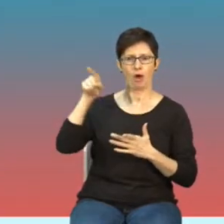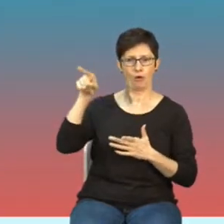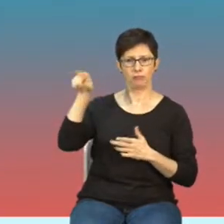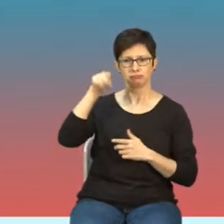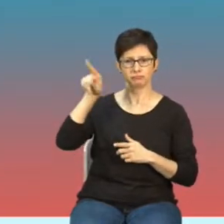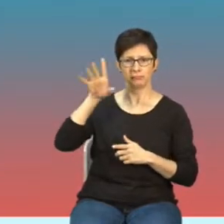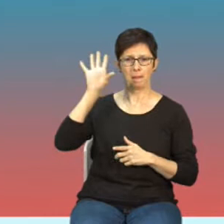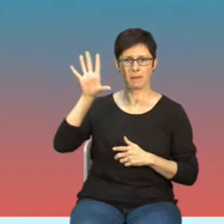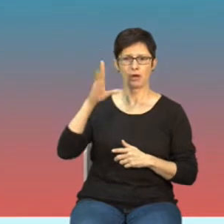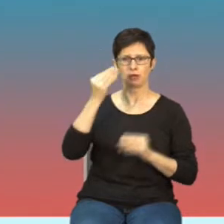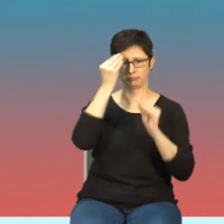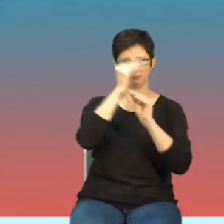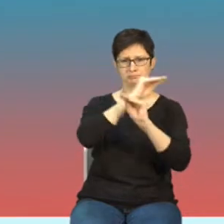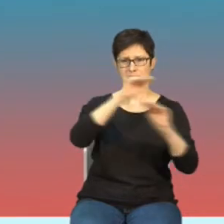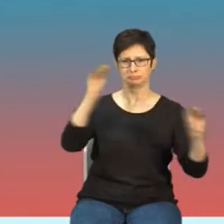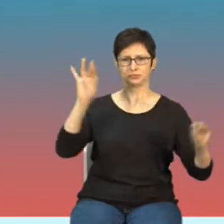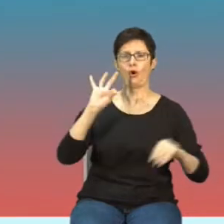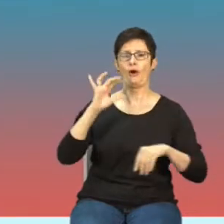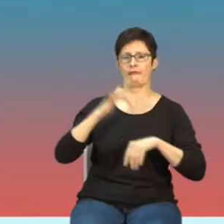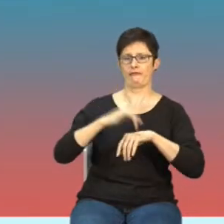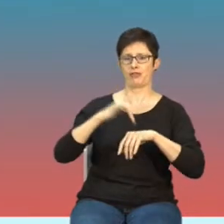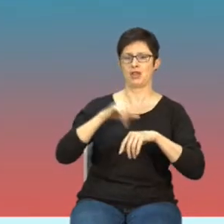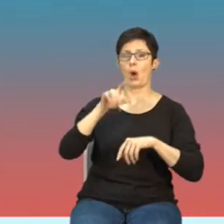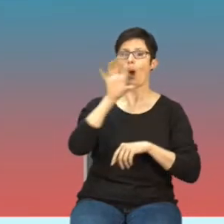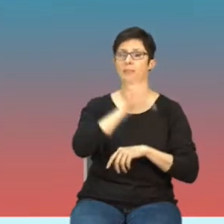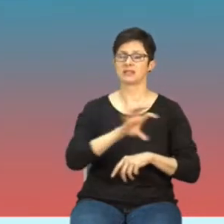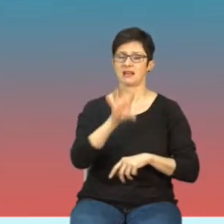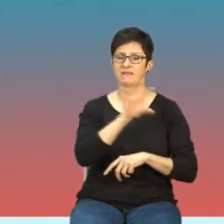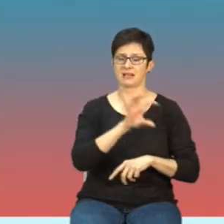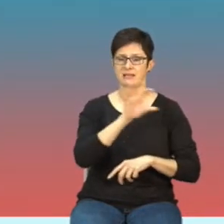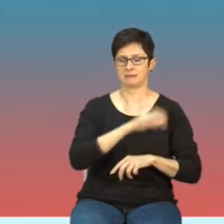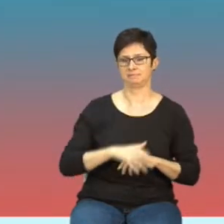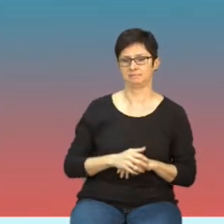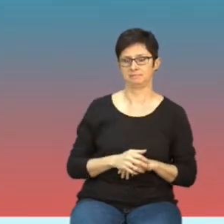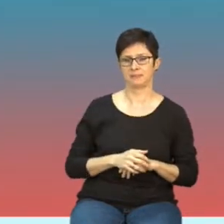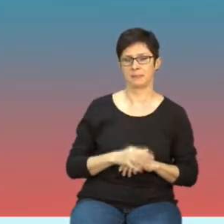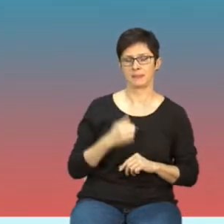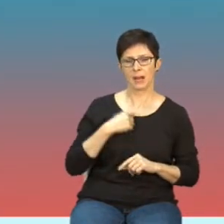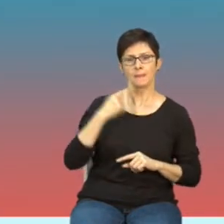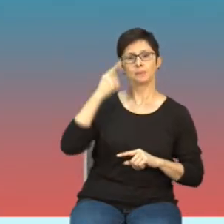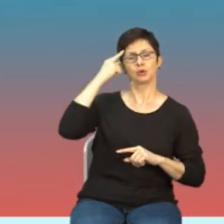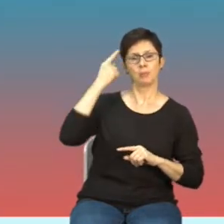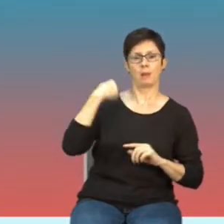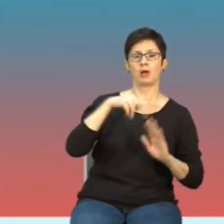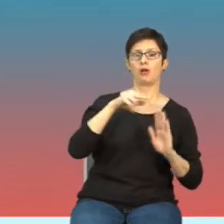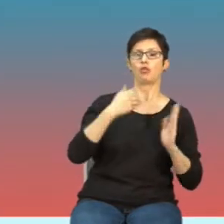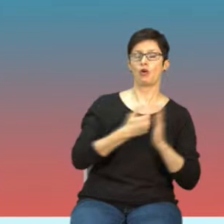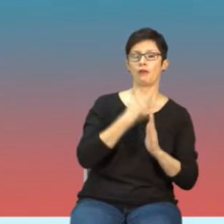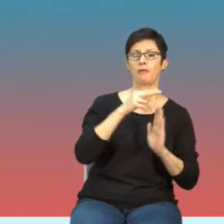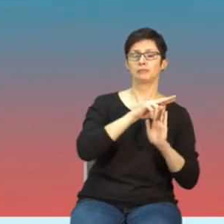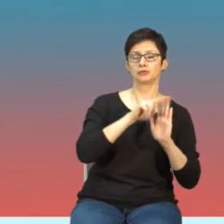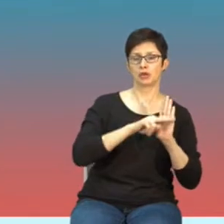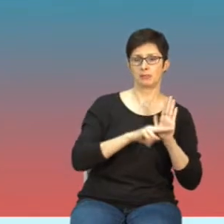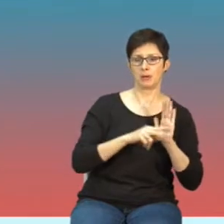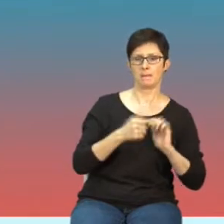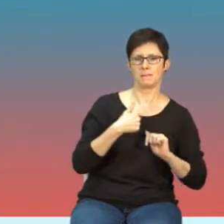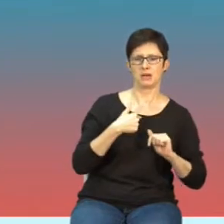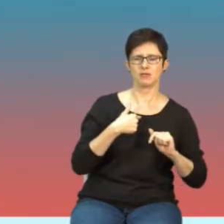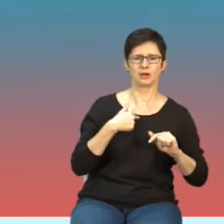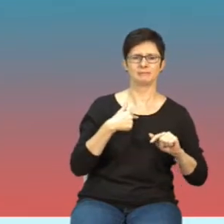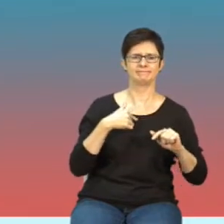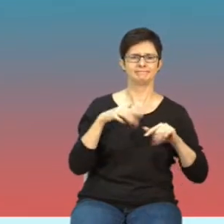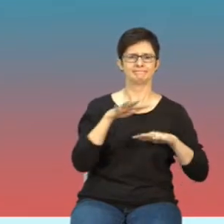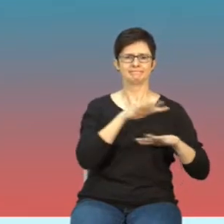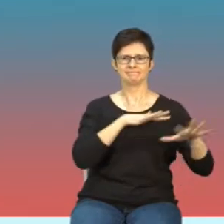społeczeństwo o rezultatach tych obserwacji. Przypomnę, że wprowadzenie nowelizacji przepisów odbywało się w atmosferze